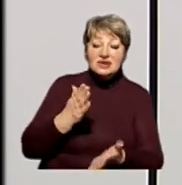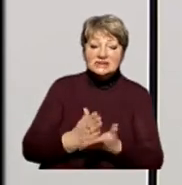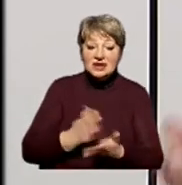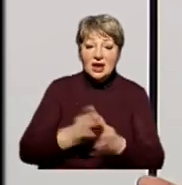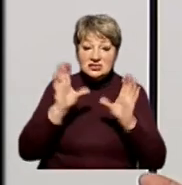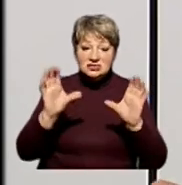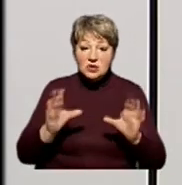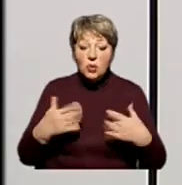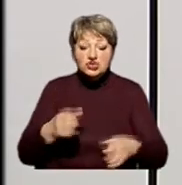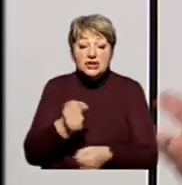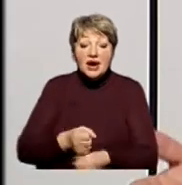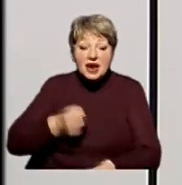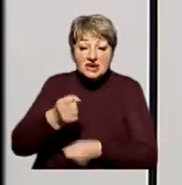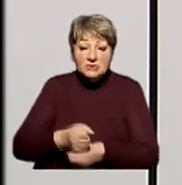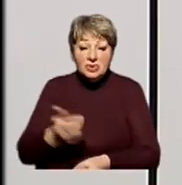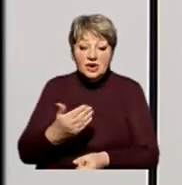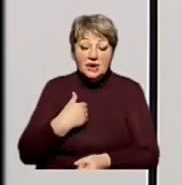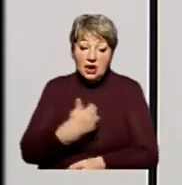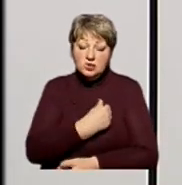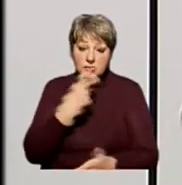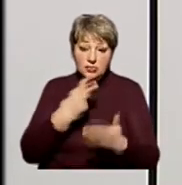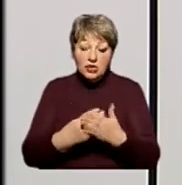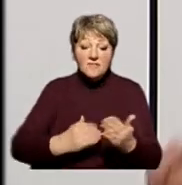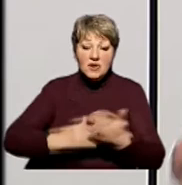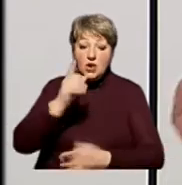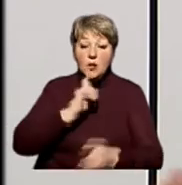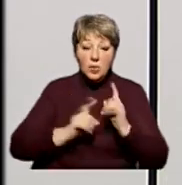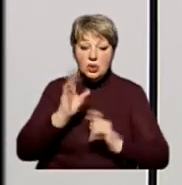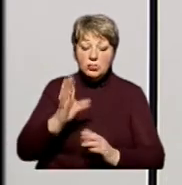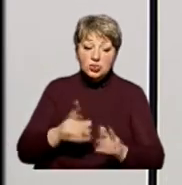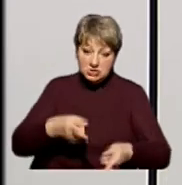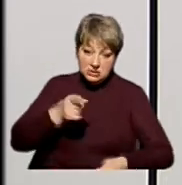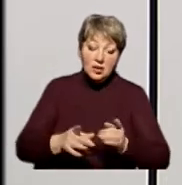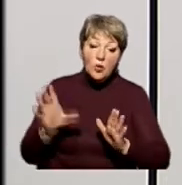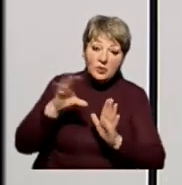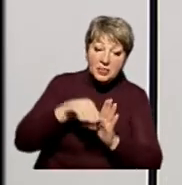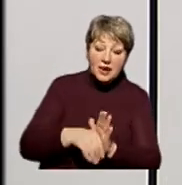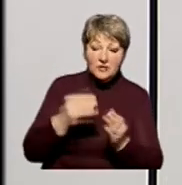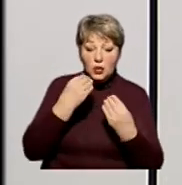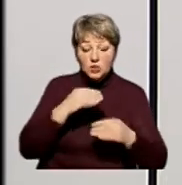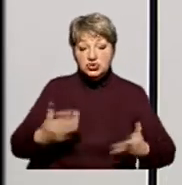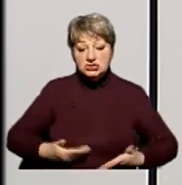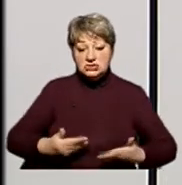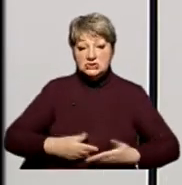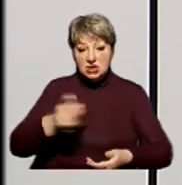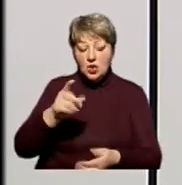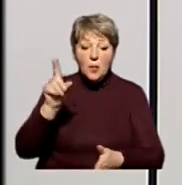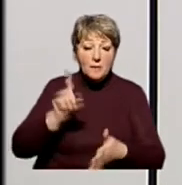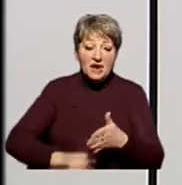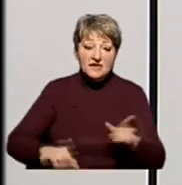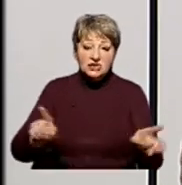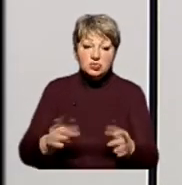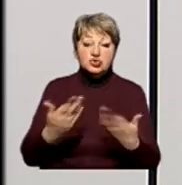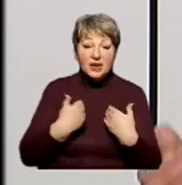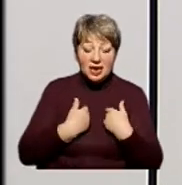законопроєкти вже розроблені, які я презентую в Верховній Раді, які будуть реально впливати на покращення життя людей. Я впевнений, що